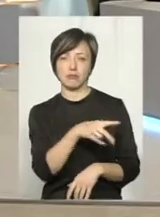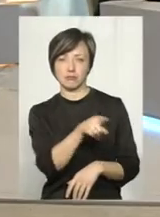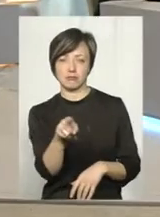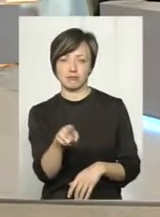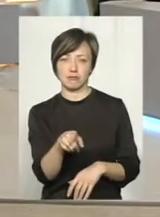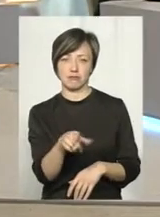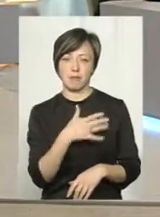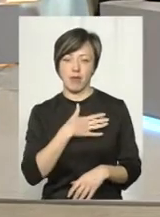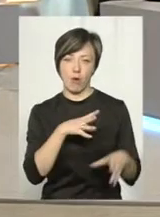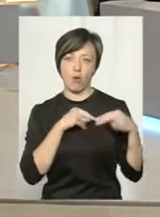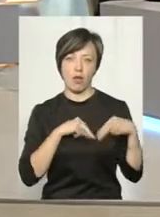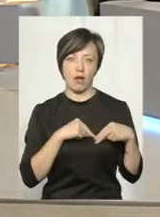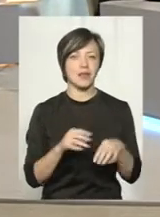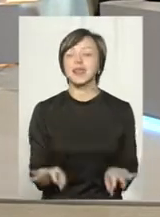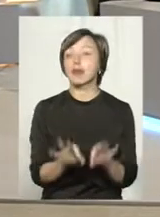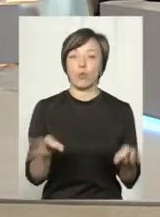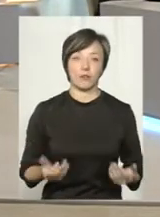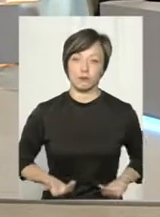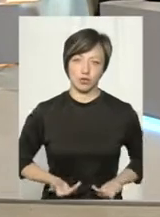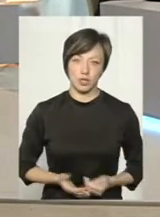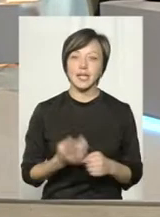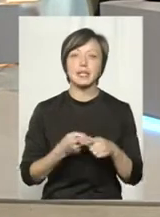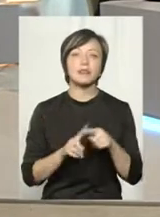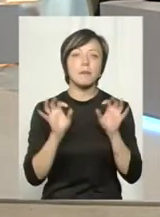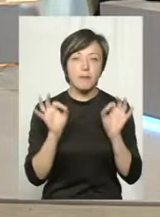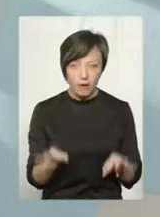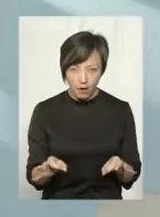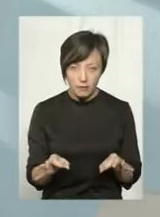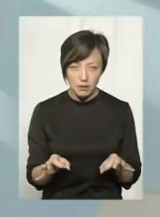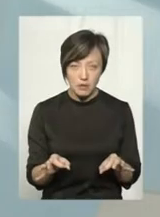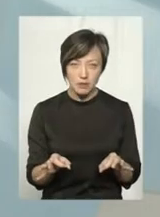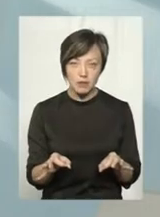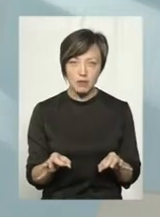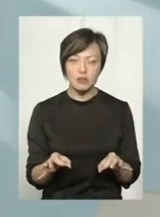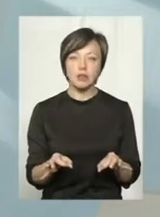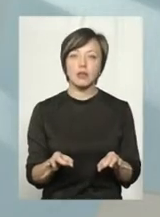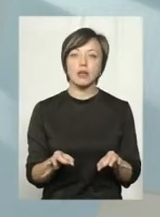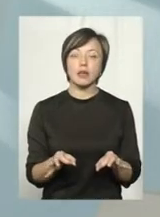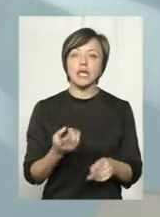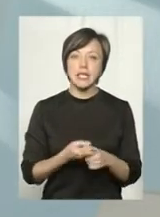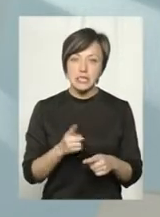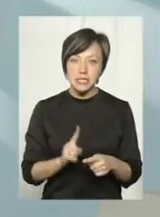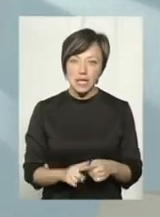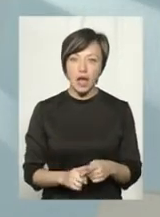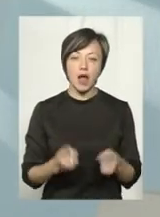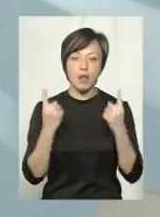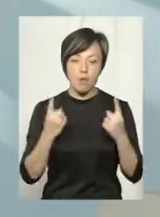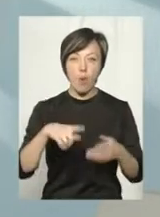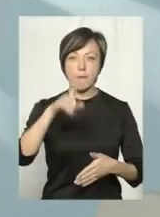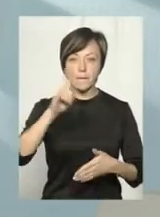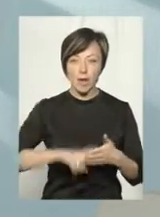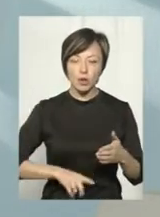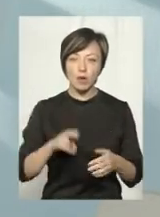мій колега. Ніколи в житті. І це правда. І це правда. І це глибоке переконання